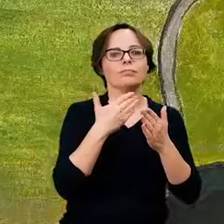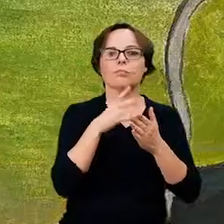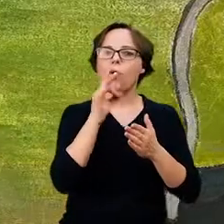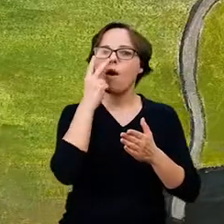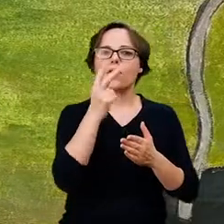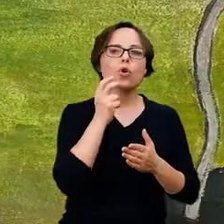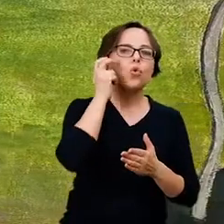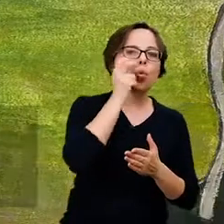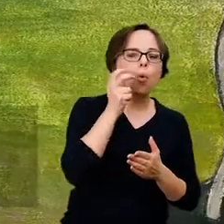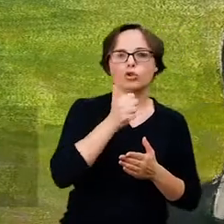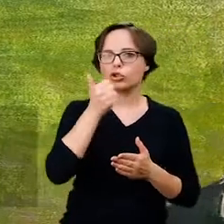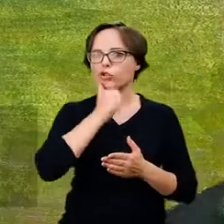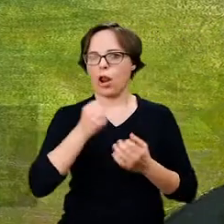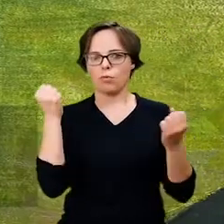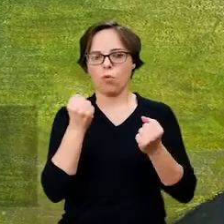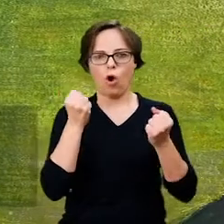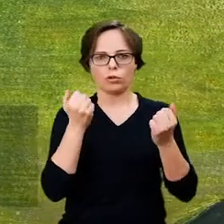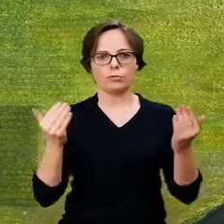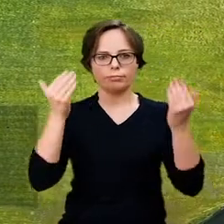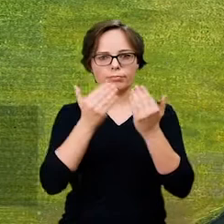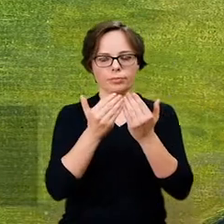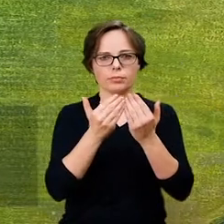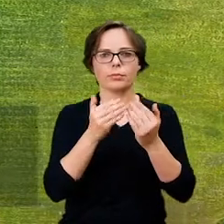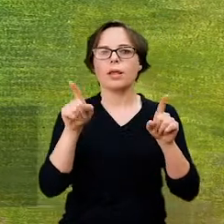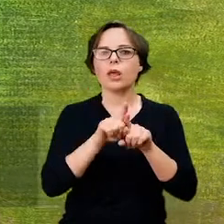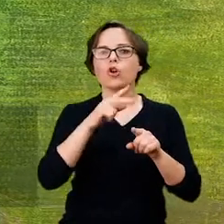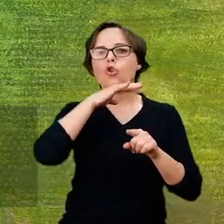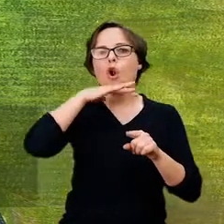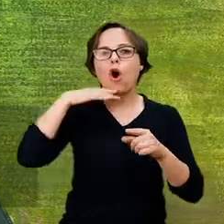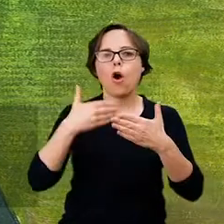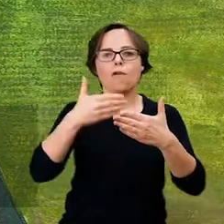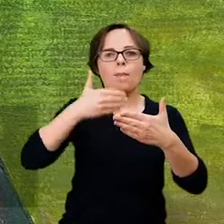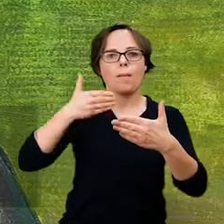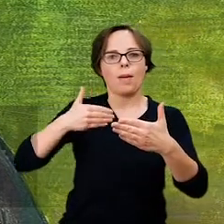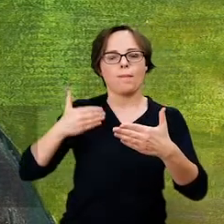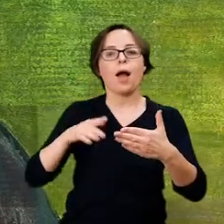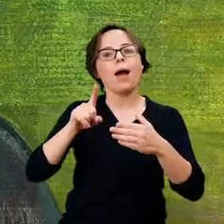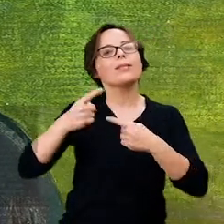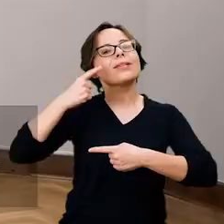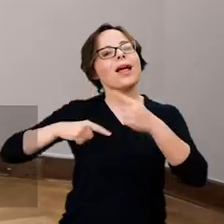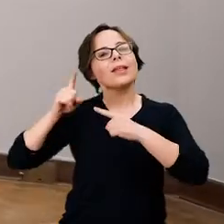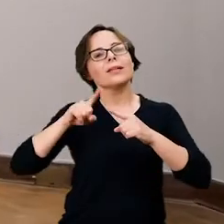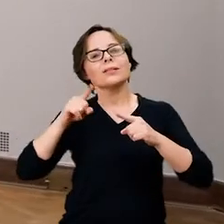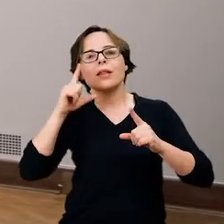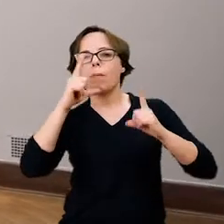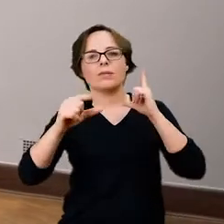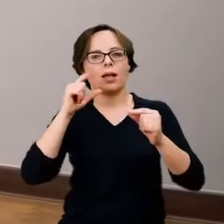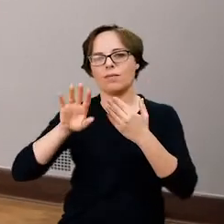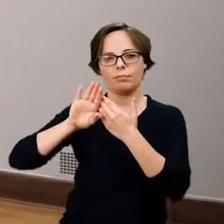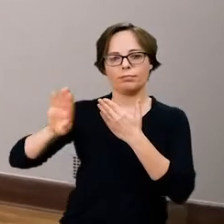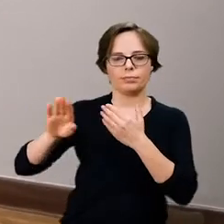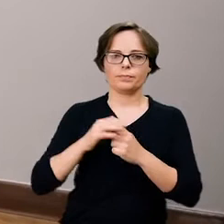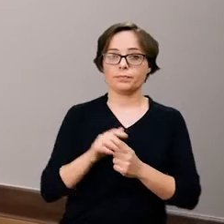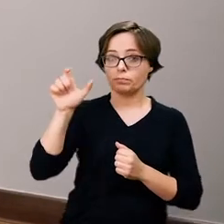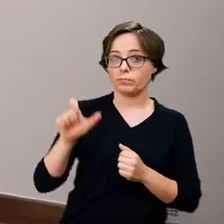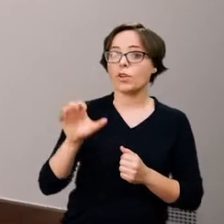soczystej zieleni, spiętrzenie barwnych planów w miejsce tradycyjnej głębi i perspektywy. Charakterystyczny dla